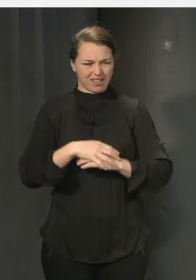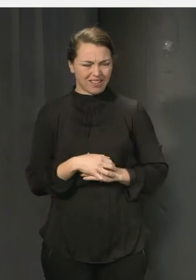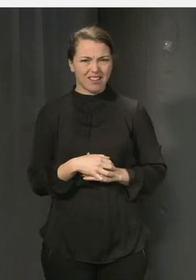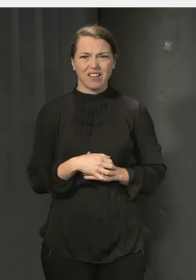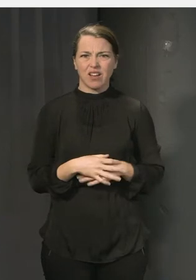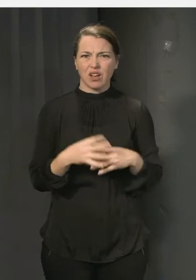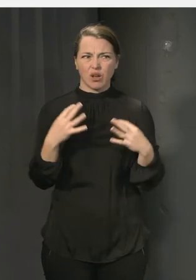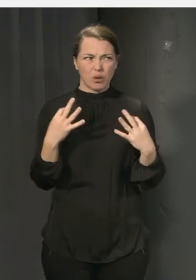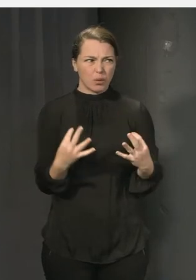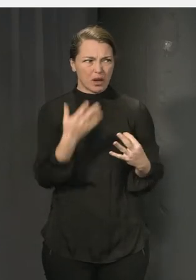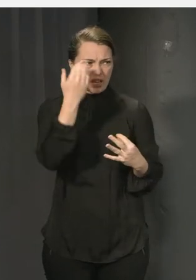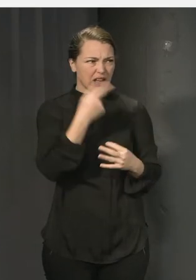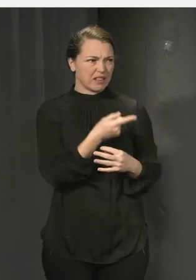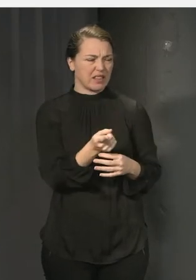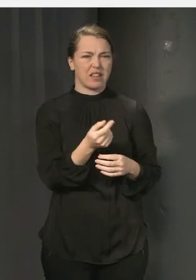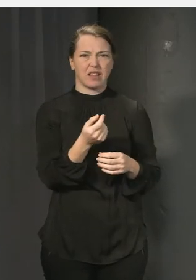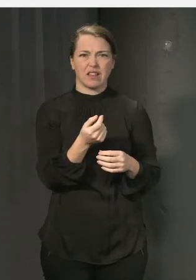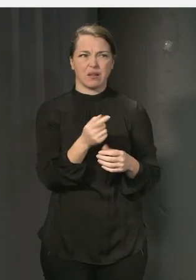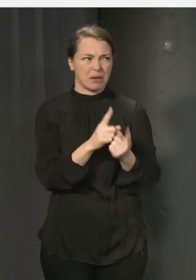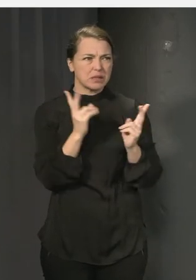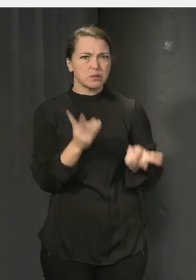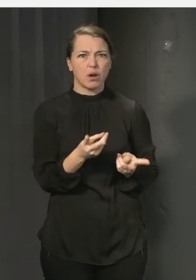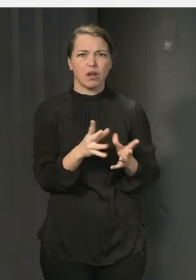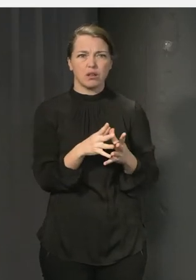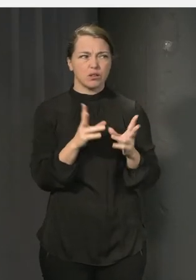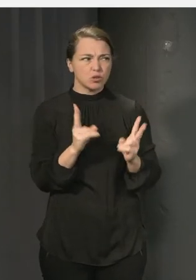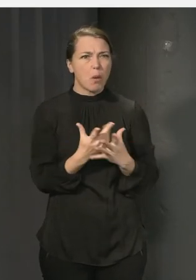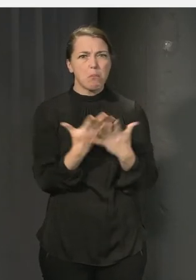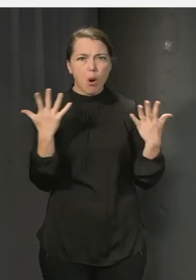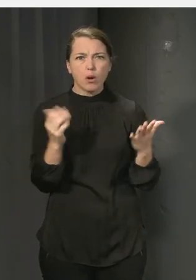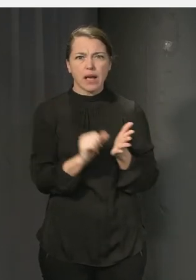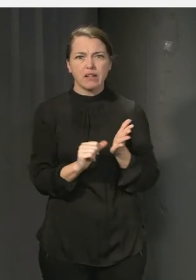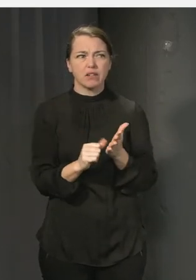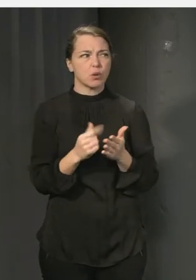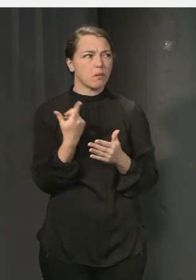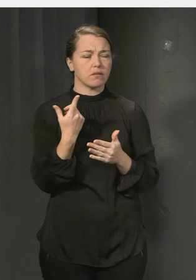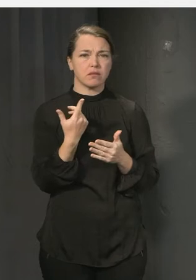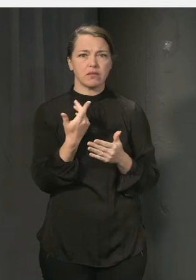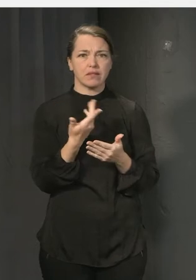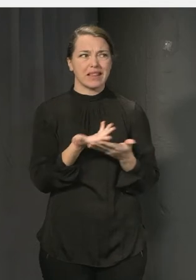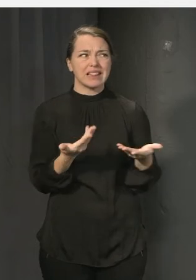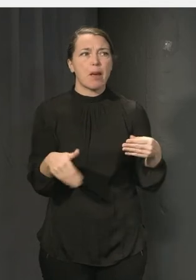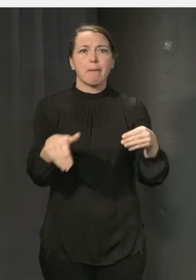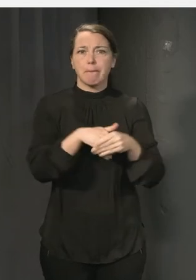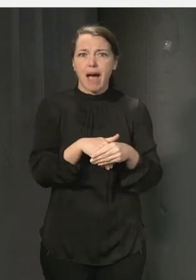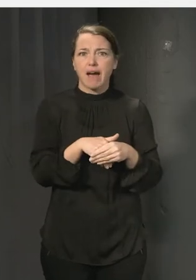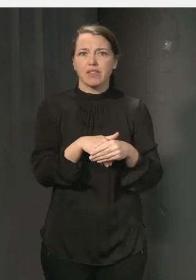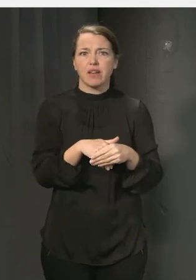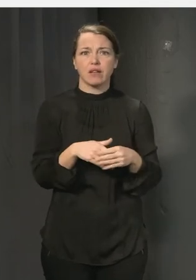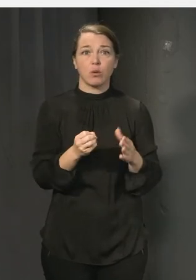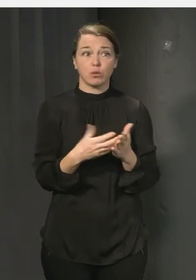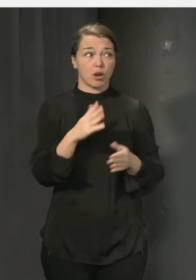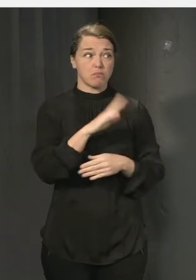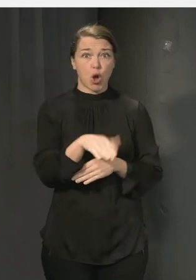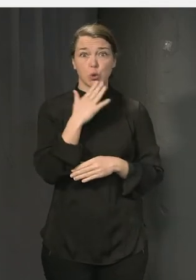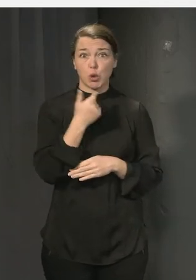Friends, hur kan det vara så här, hur kan det vara så här stor andel som inte har på något sätt blivit involverade när barn och unga är experter